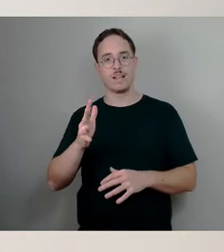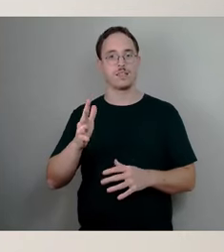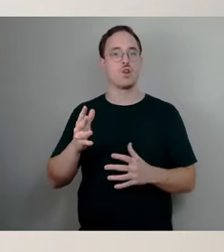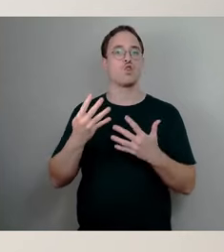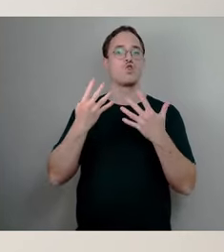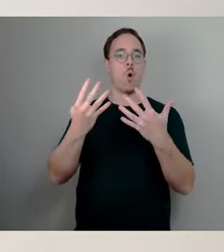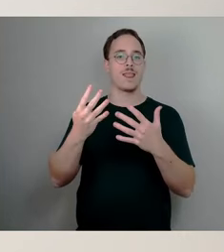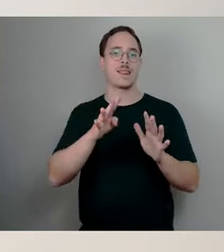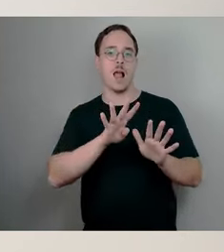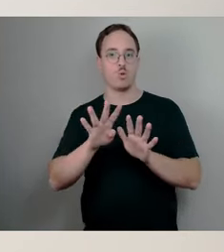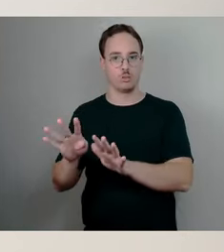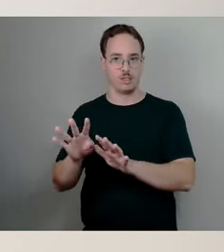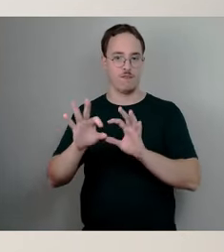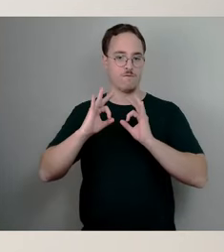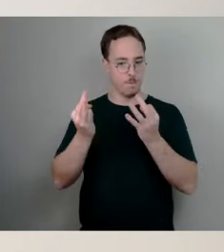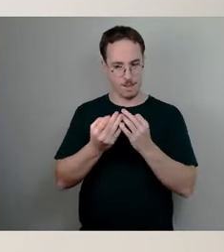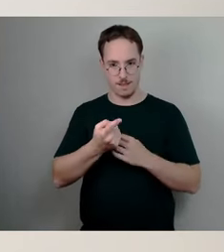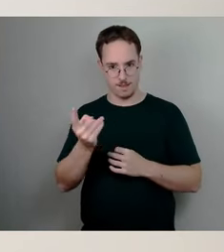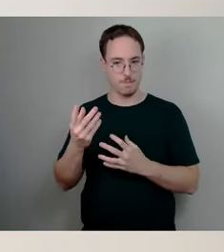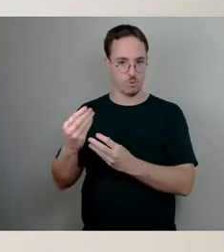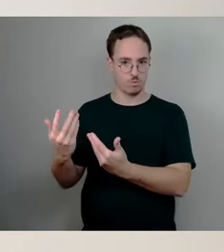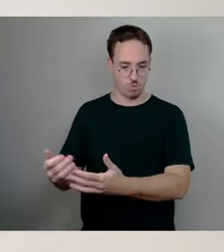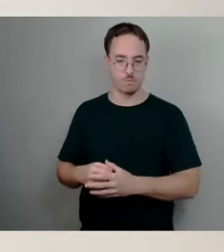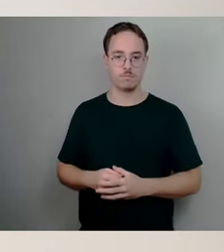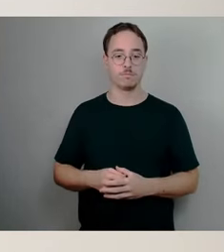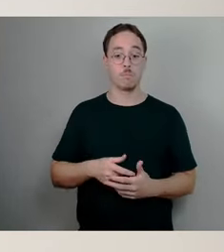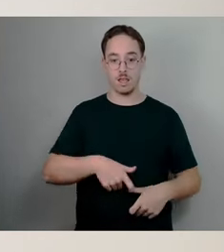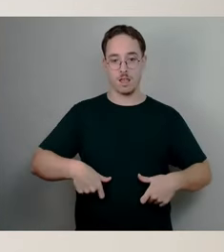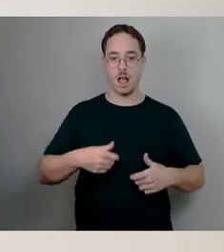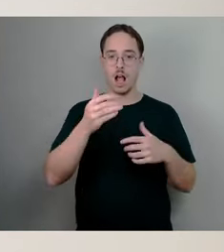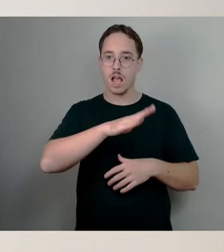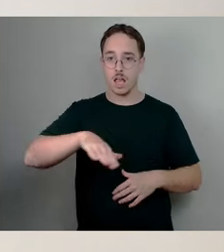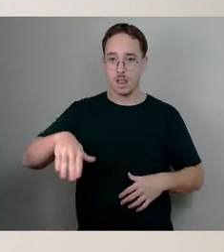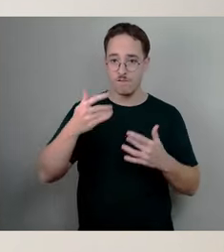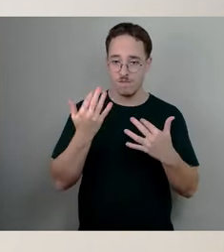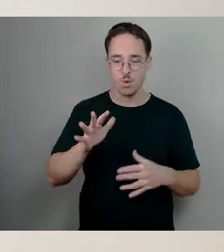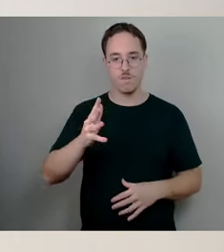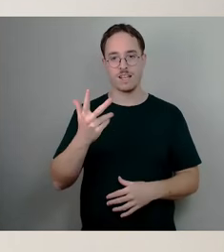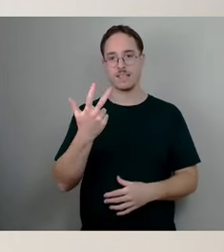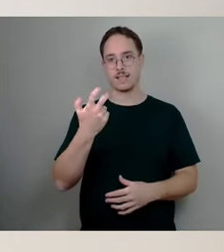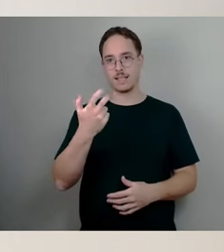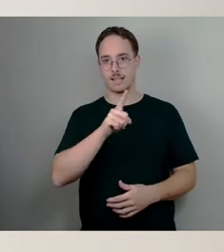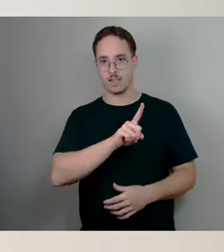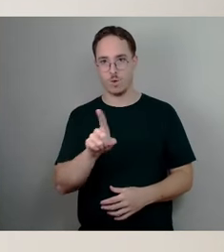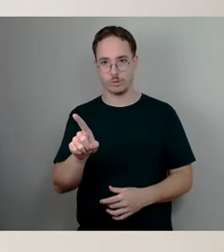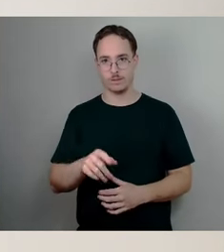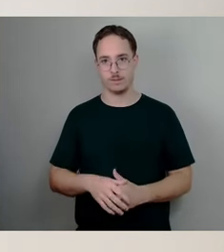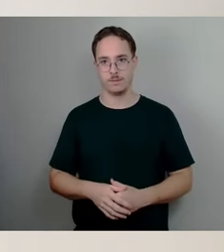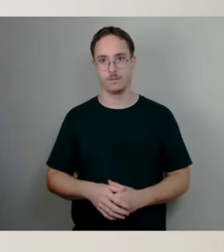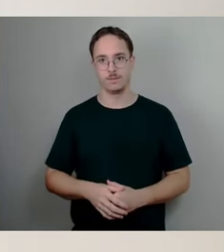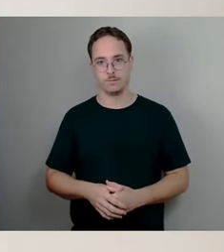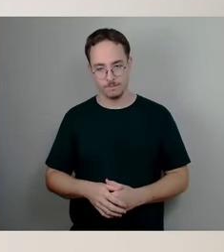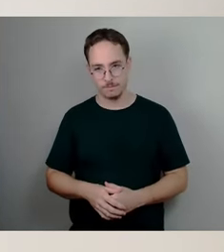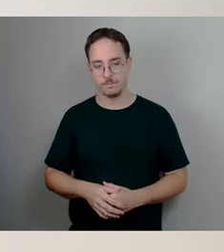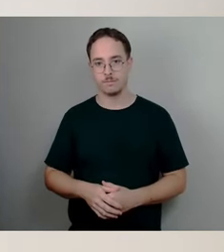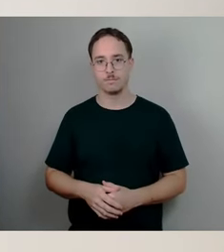Kinder in Kitas, beziehungsweise würden wir, weil das von gestern auf heute, sage ich jetzt